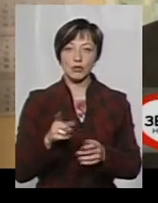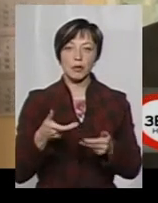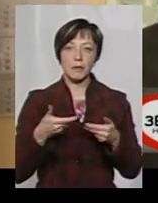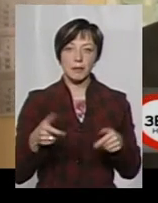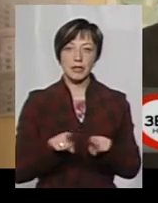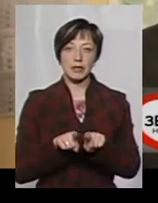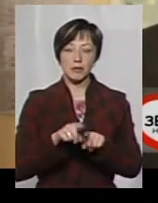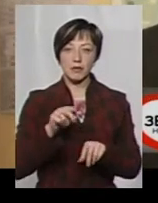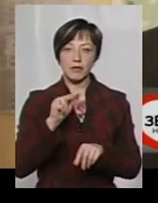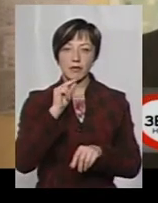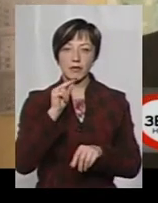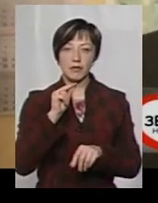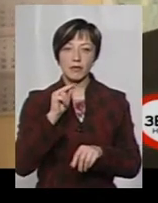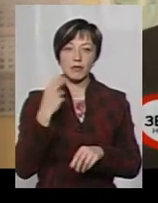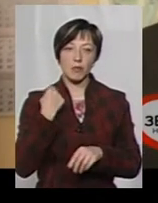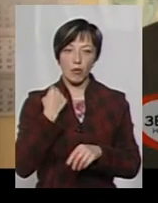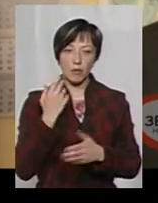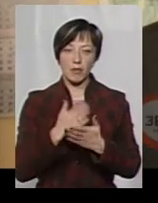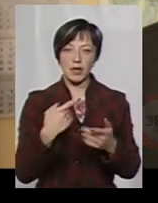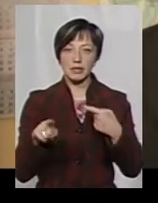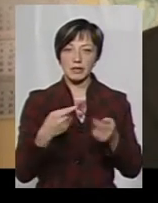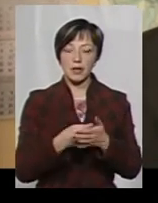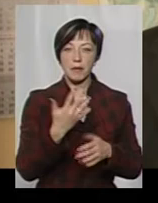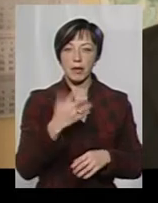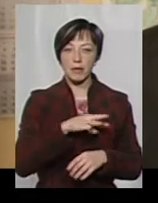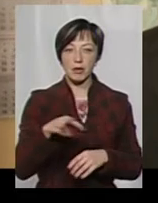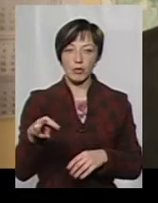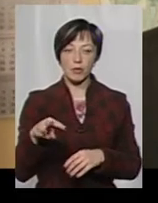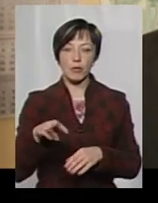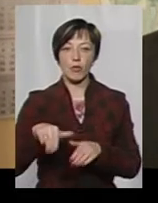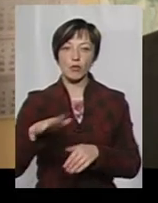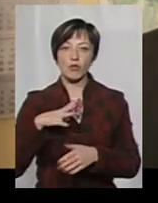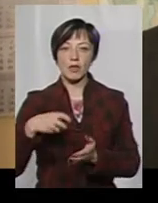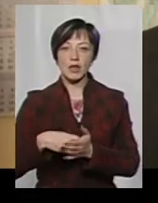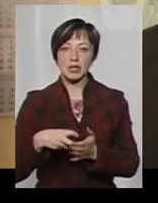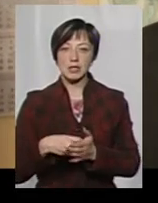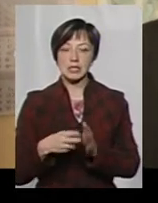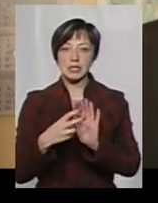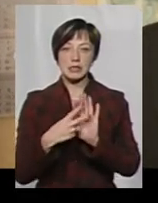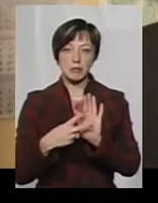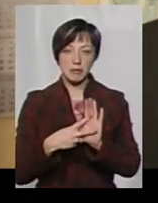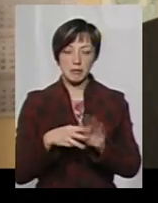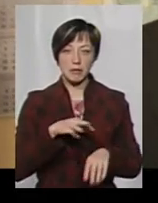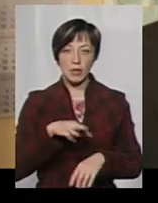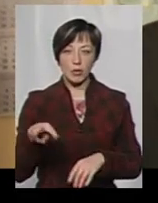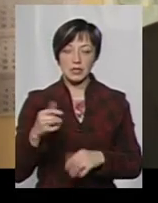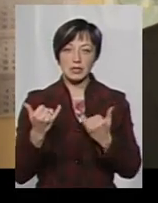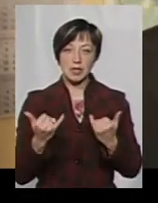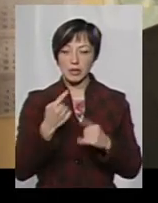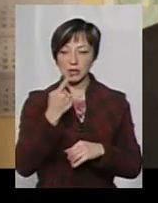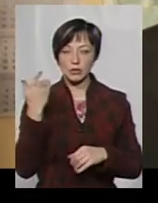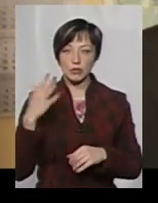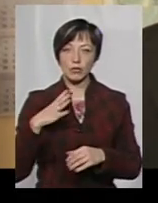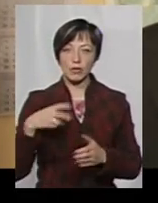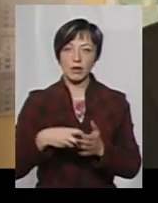нібито винні по різниці в тарифах більше 5 мільйонів, потім був лист в межах 7, зараз нещодавно